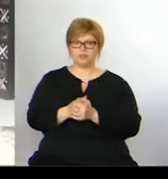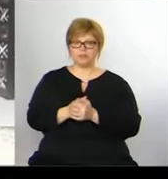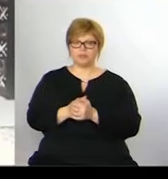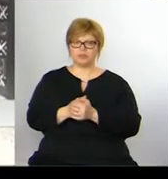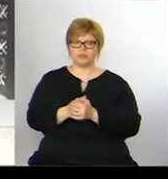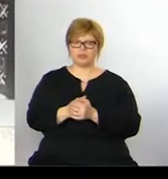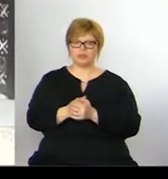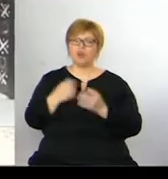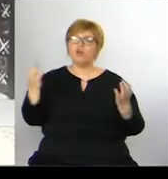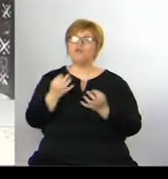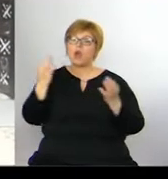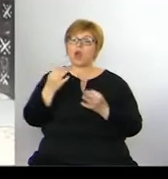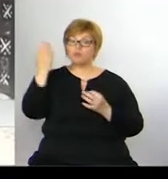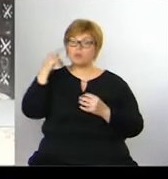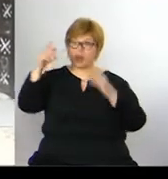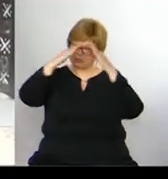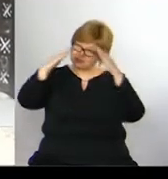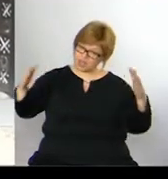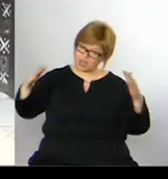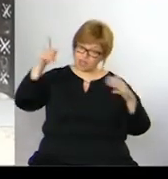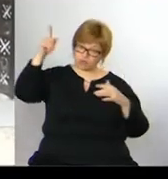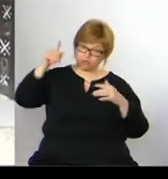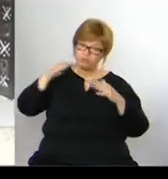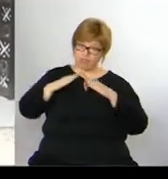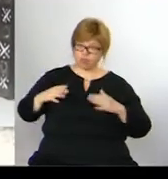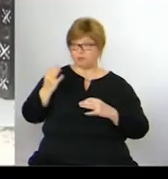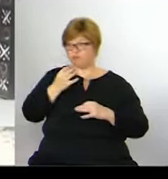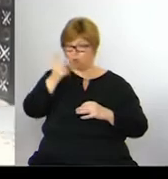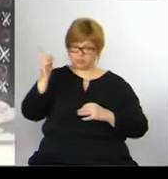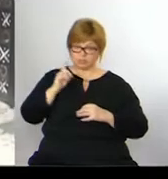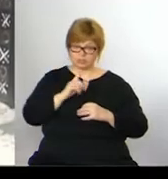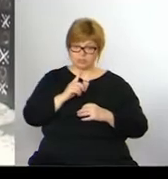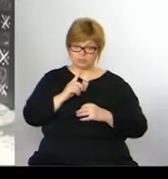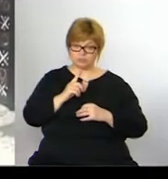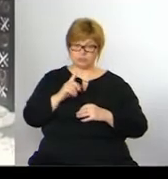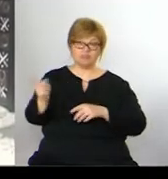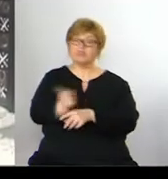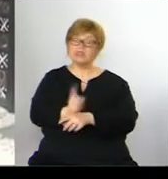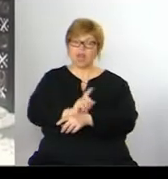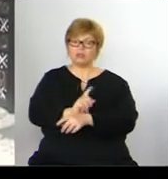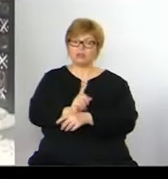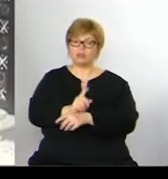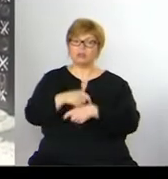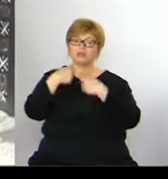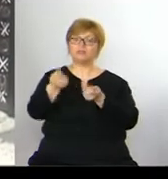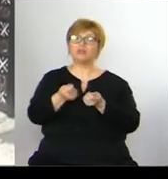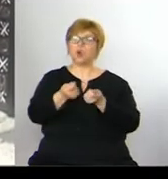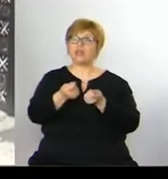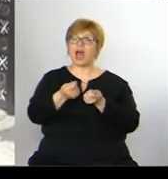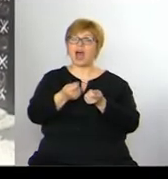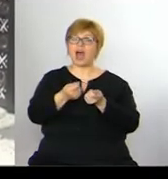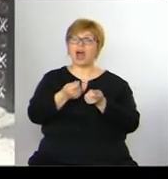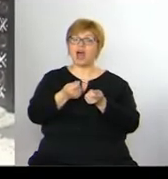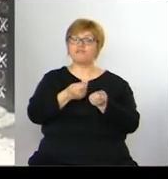niekto z nich mal túto strechu na chalupe, tak stona štartuje a dodávateľa si